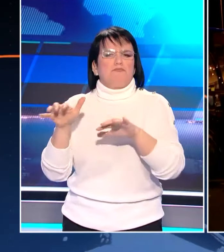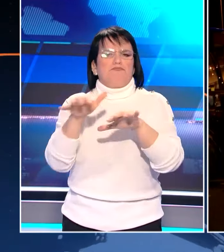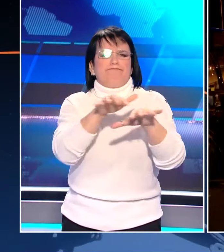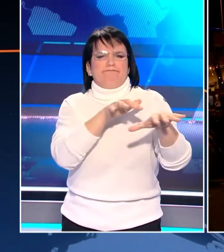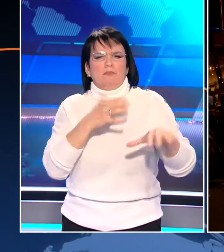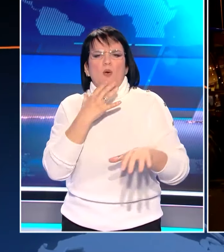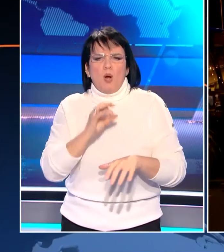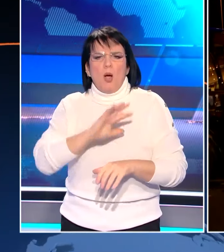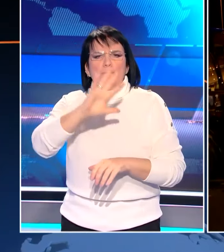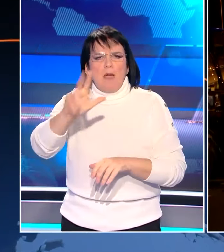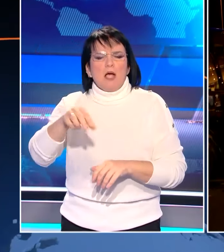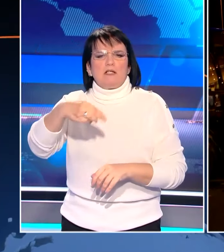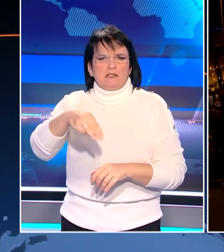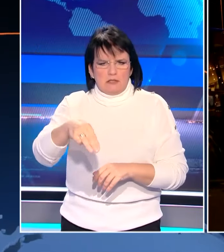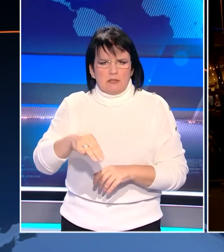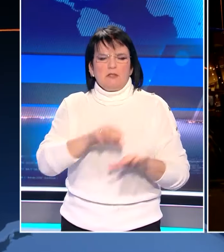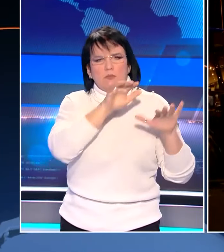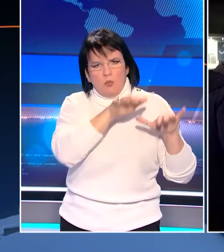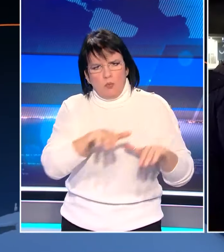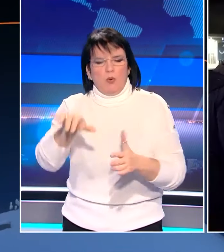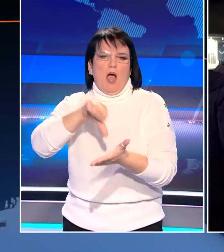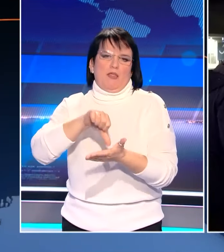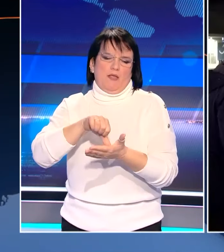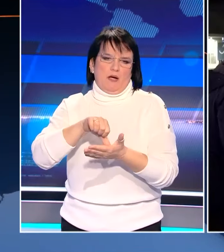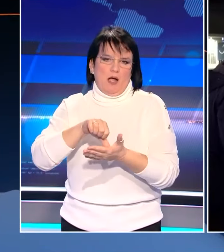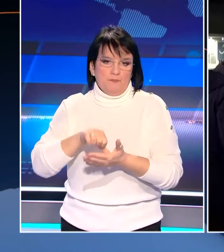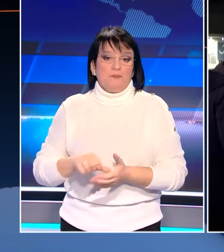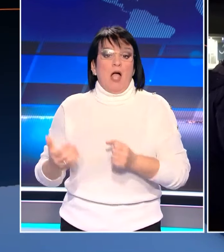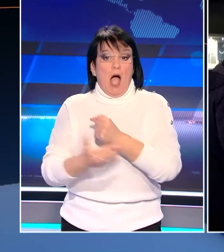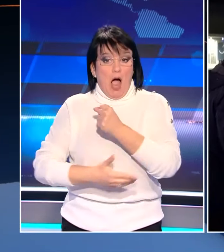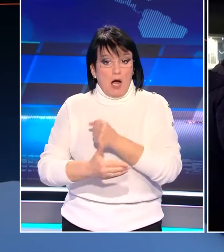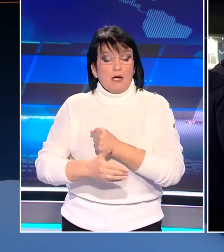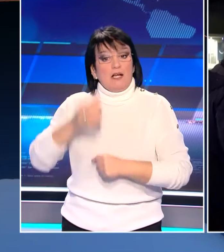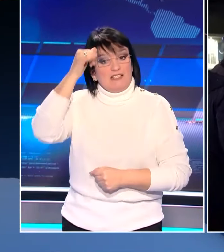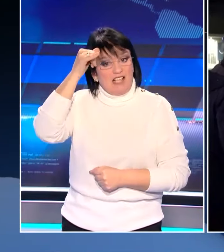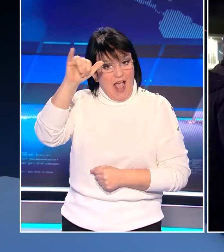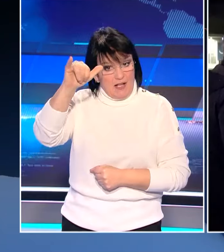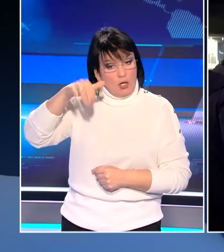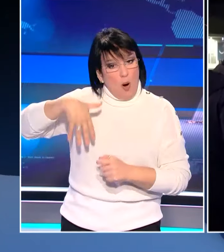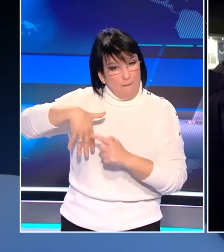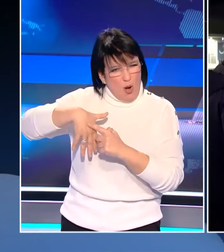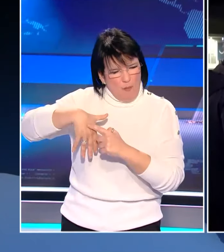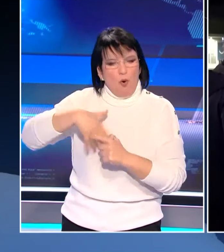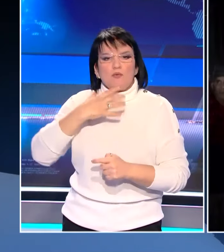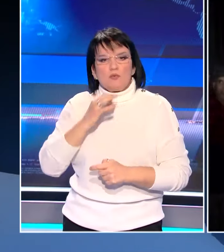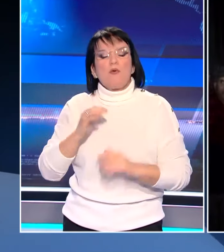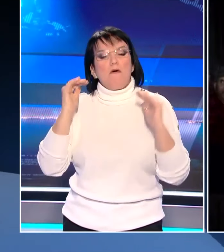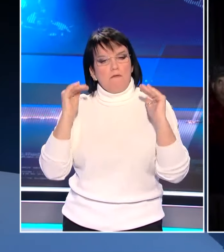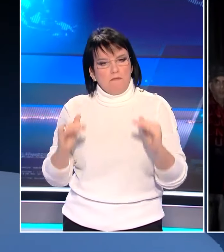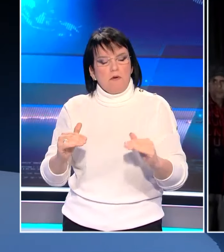κινητοποιήσεις μέχρι την Τρίτη που θα κατέβουν στην Αθήνα. Και οι αγρότες από τον μπλόκο του Αιγίου συνέχισαν τις κινητοποιήσεις τους.